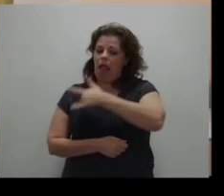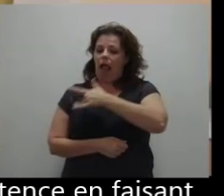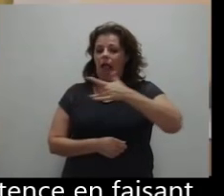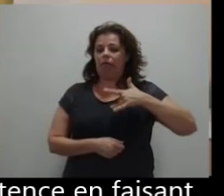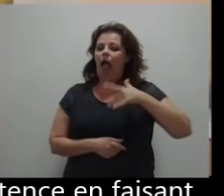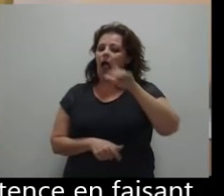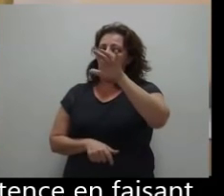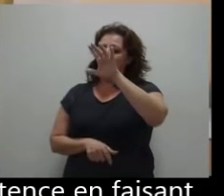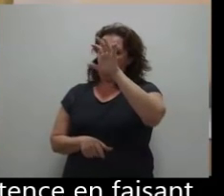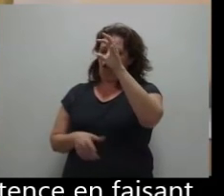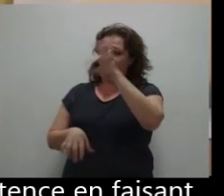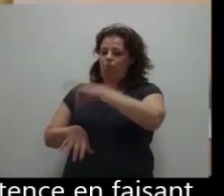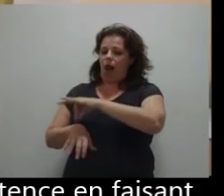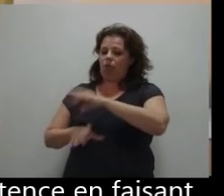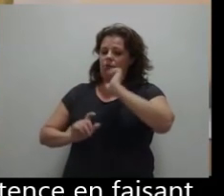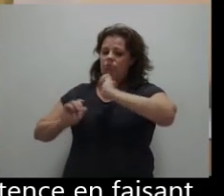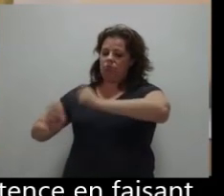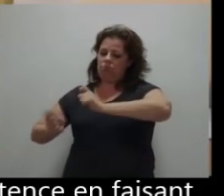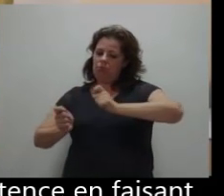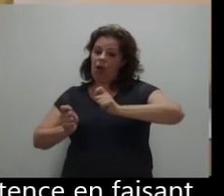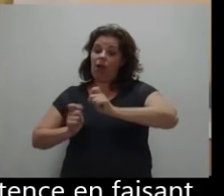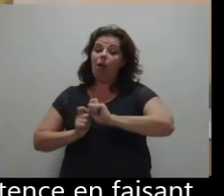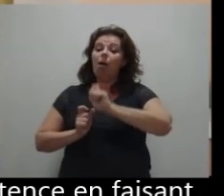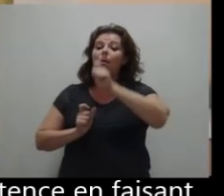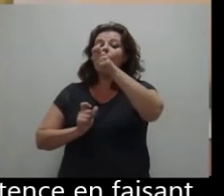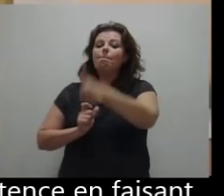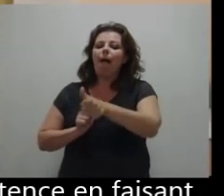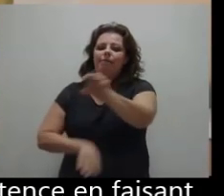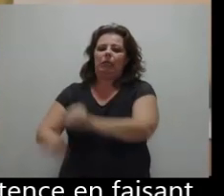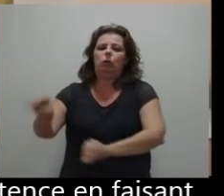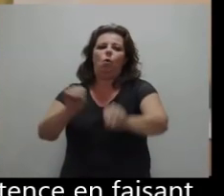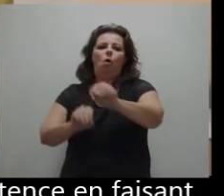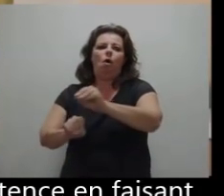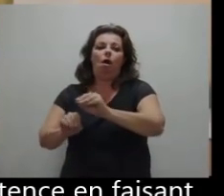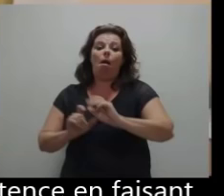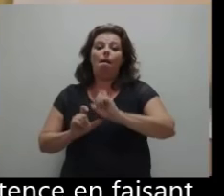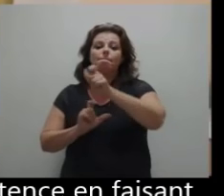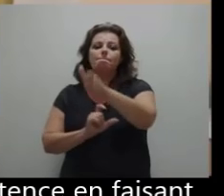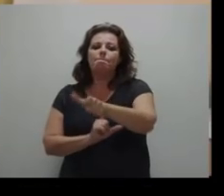médicaliser l'existence en faisant taire le sujet.